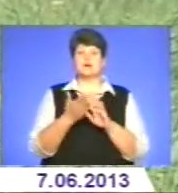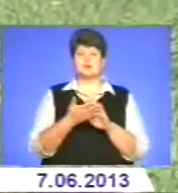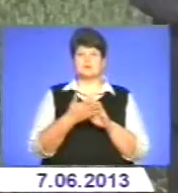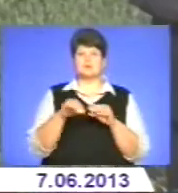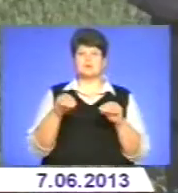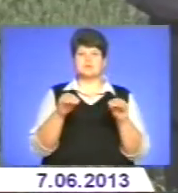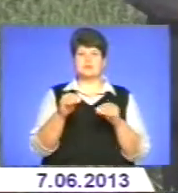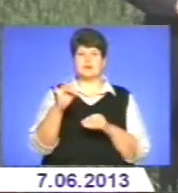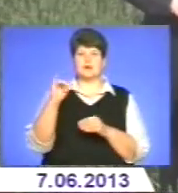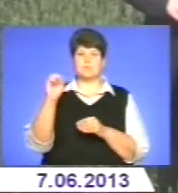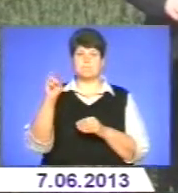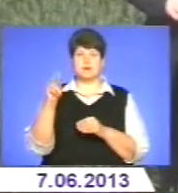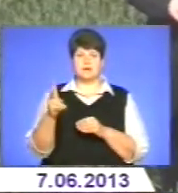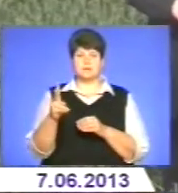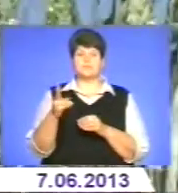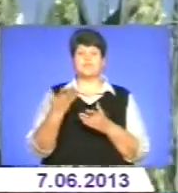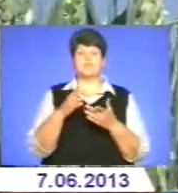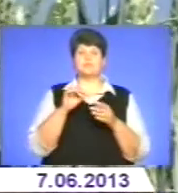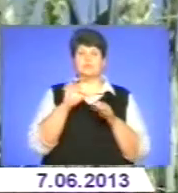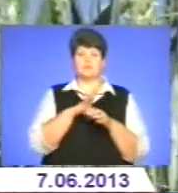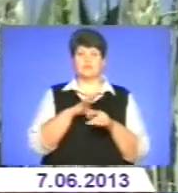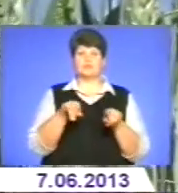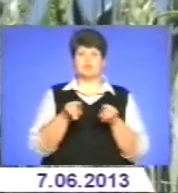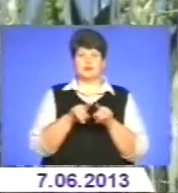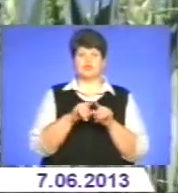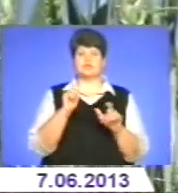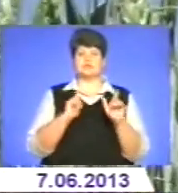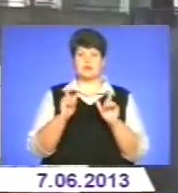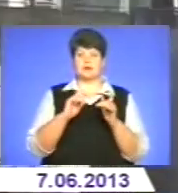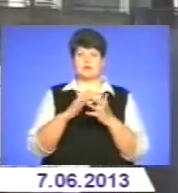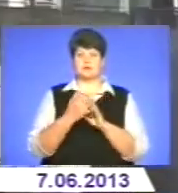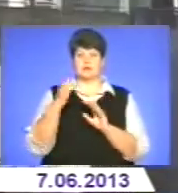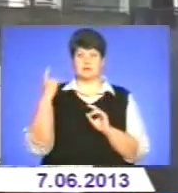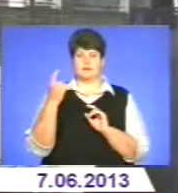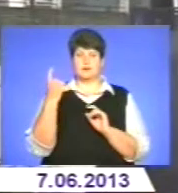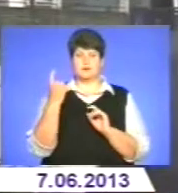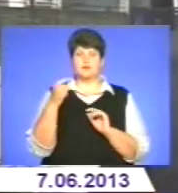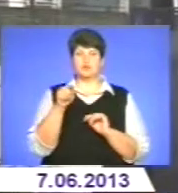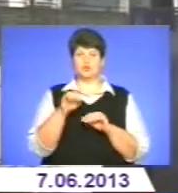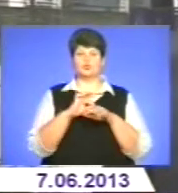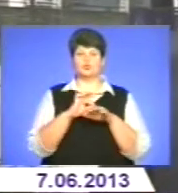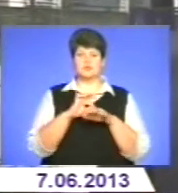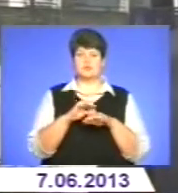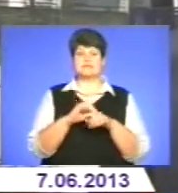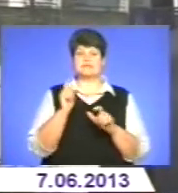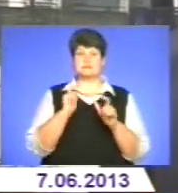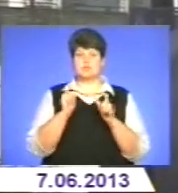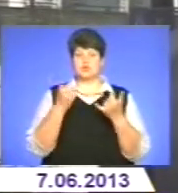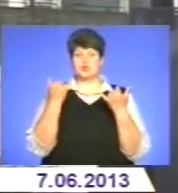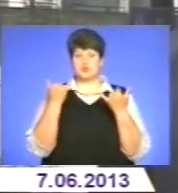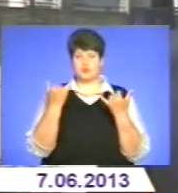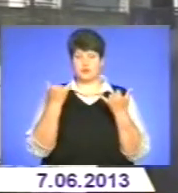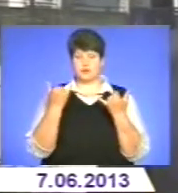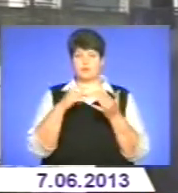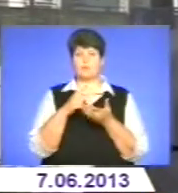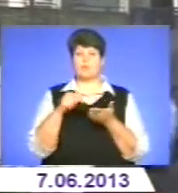господарства. Відвідав голова облдержадміністрації і семінар аграріїв. Тут проходить семінар сьогодні, якраз